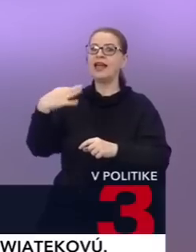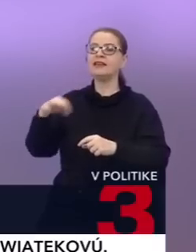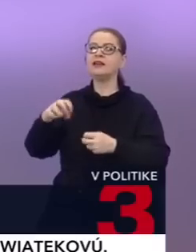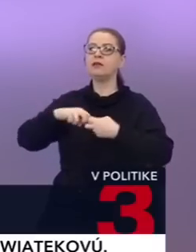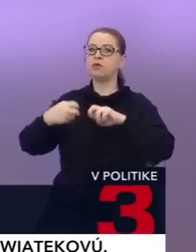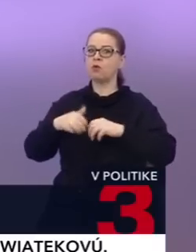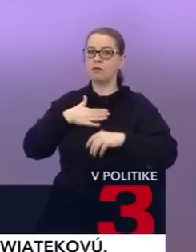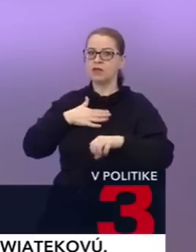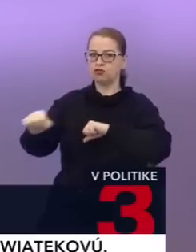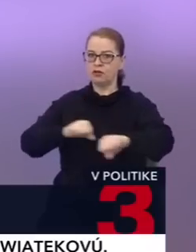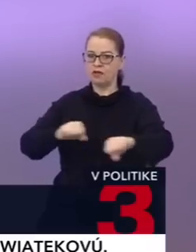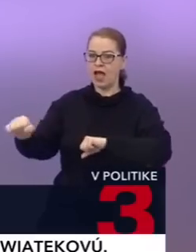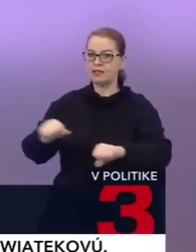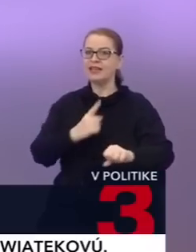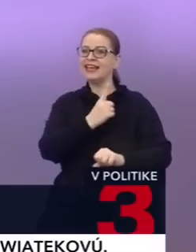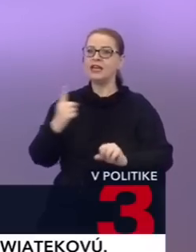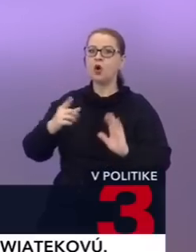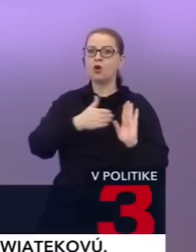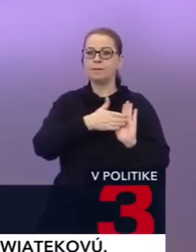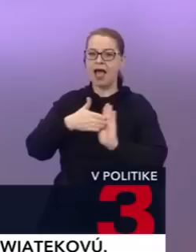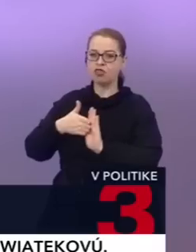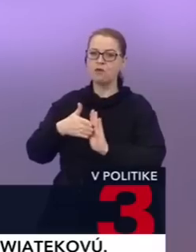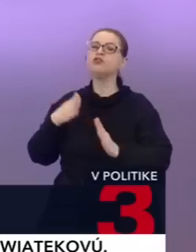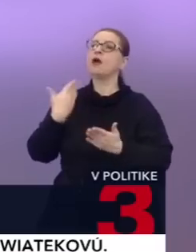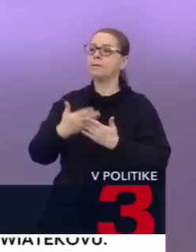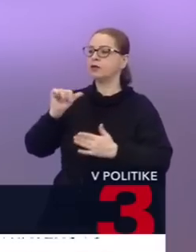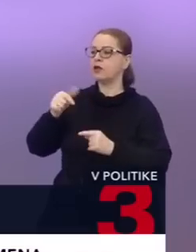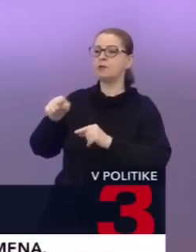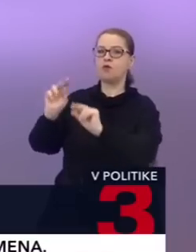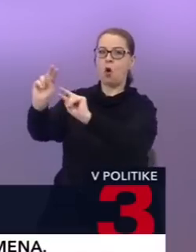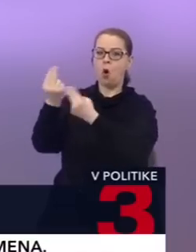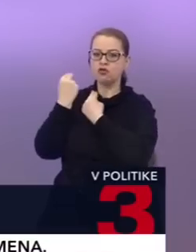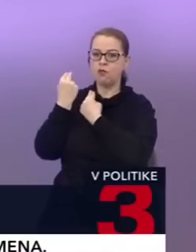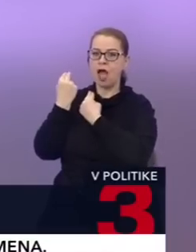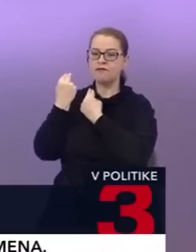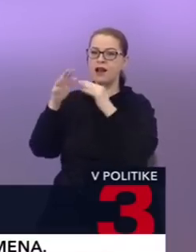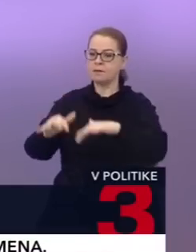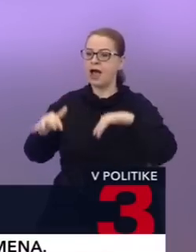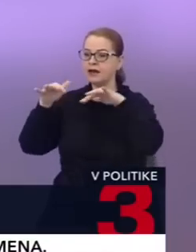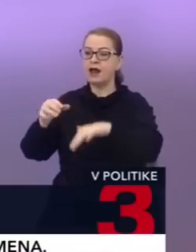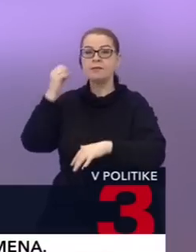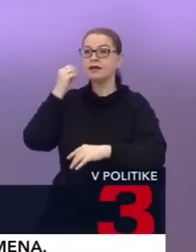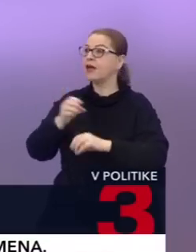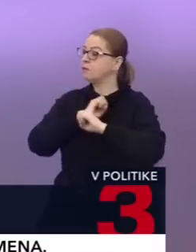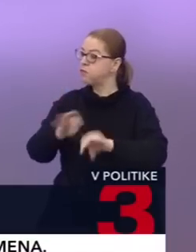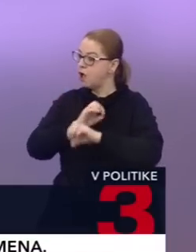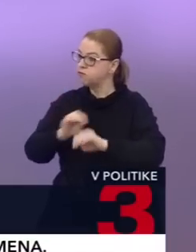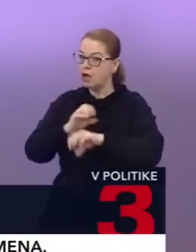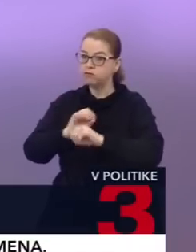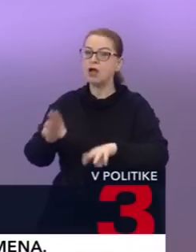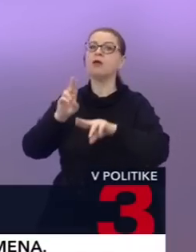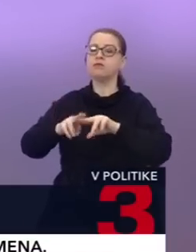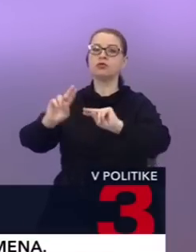je Igor Matovič. A preto vlastne ho najprv odvolávali v parlamente. Potom, keď ho nevedeli odvolať, tak vlastne odvolávali vládu kvôli Igorom